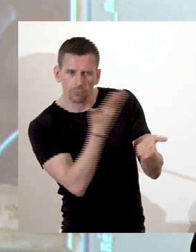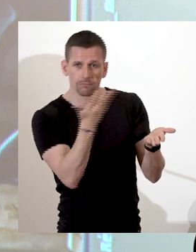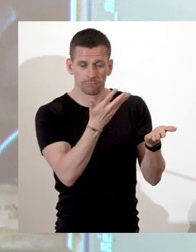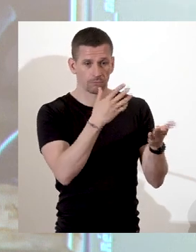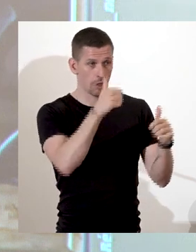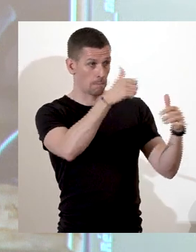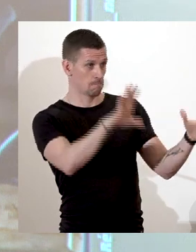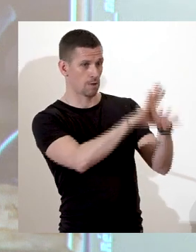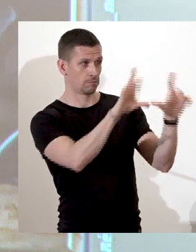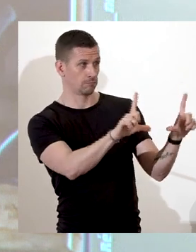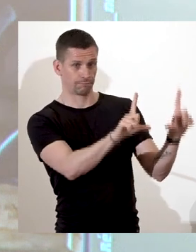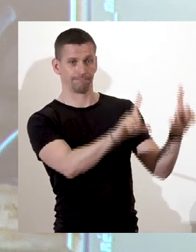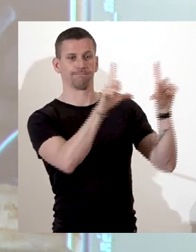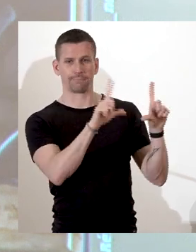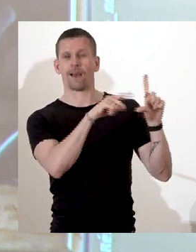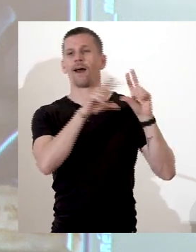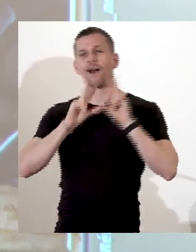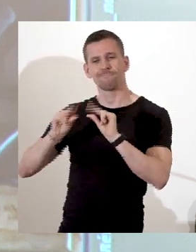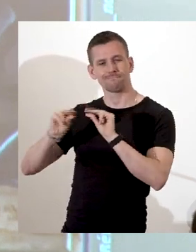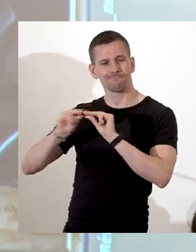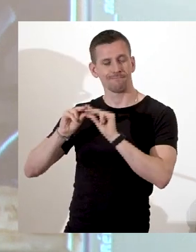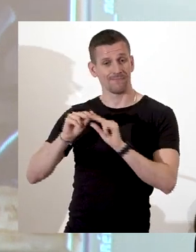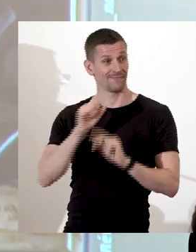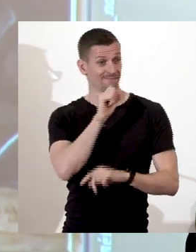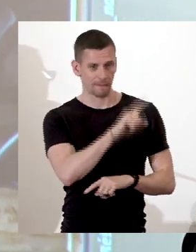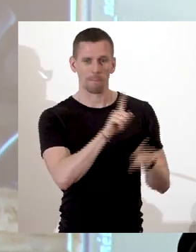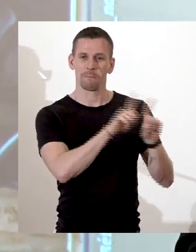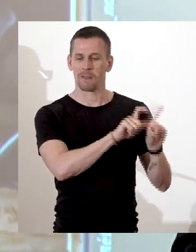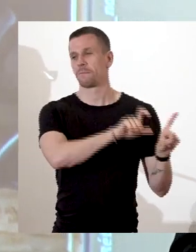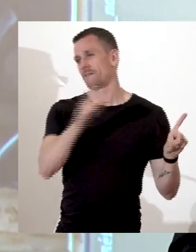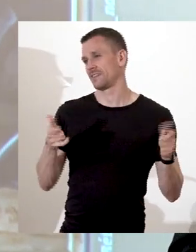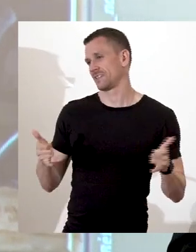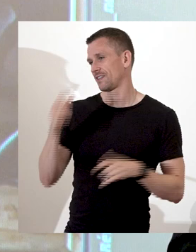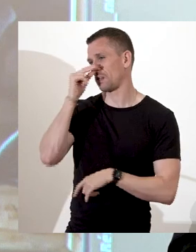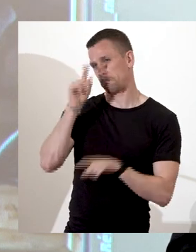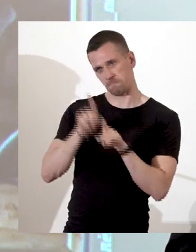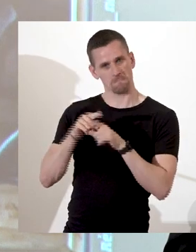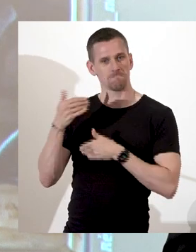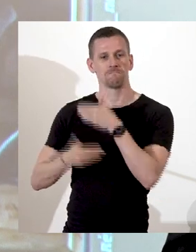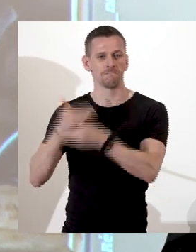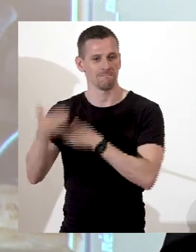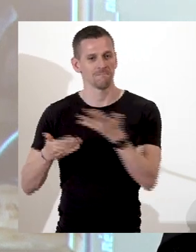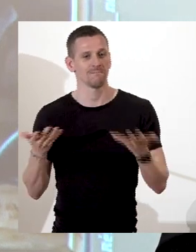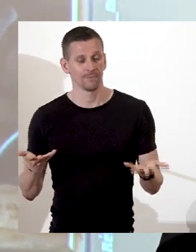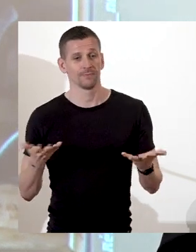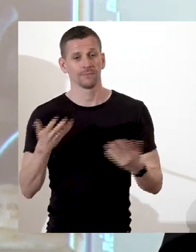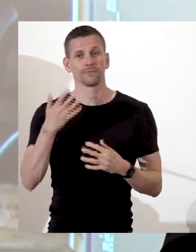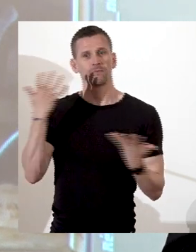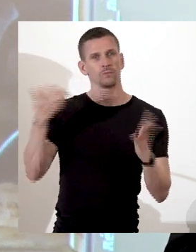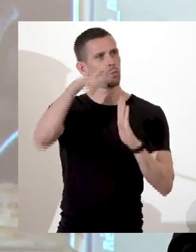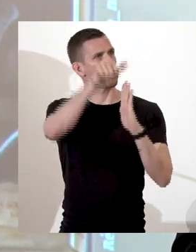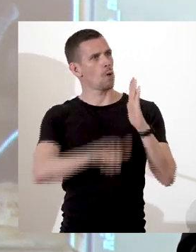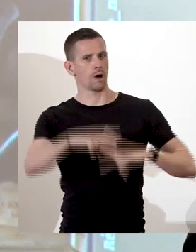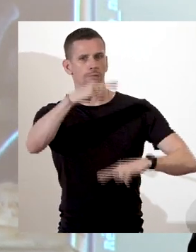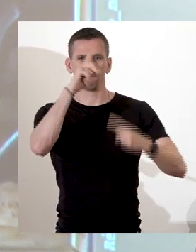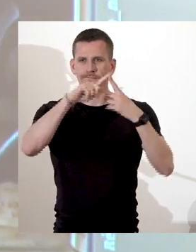précise. Dans le cadre du mois des mémoires et de la programmation de la ville de Nantes, à la veille